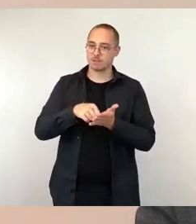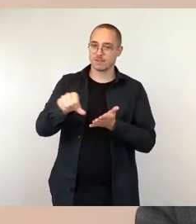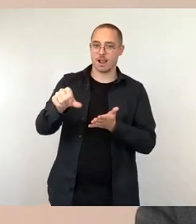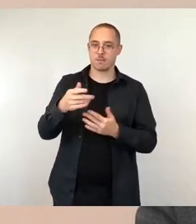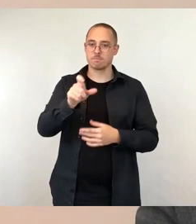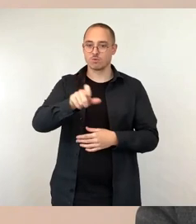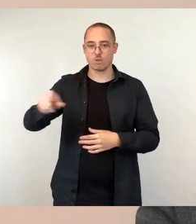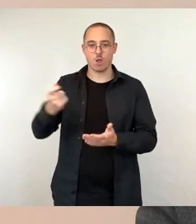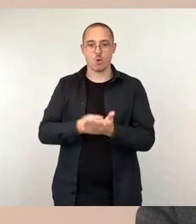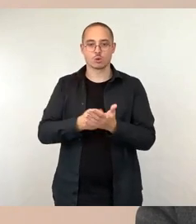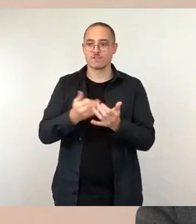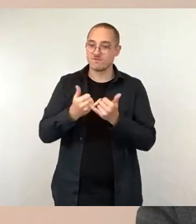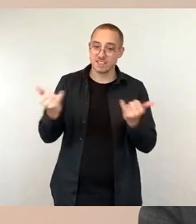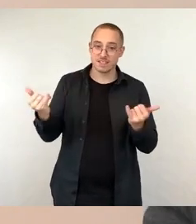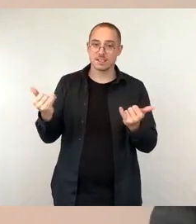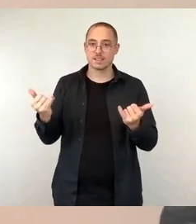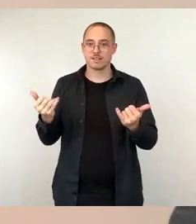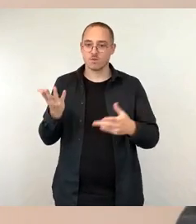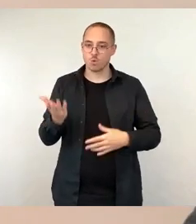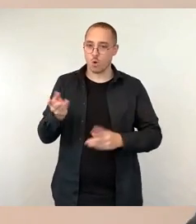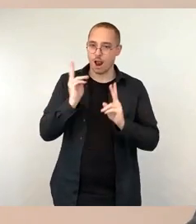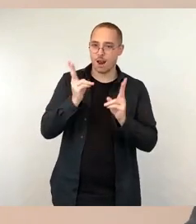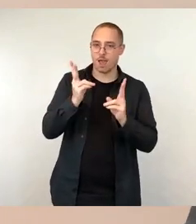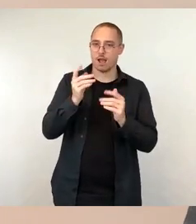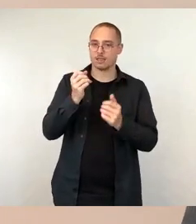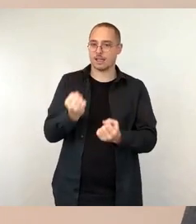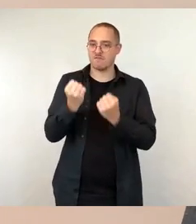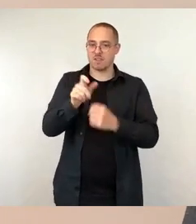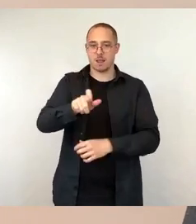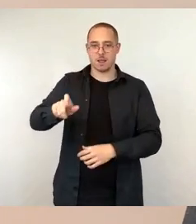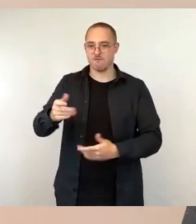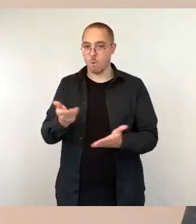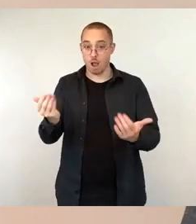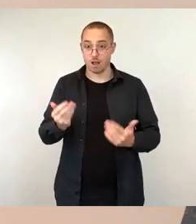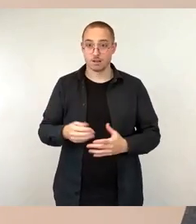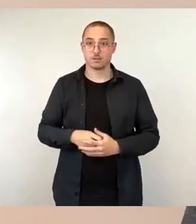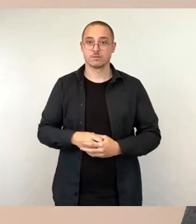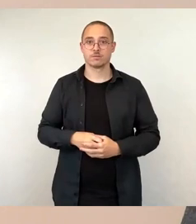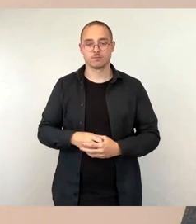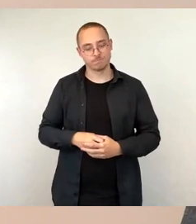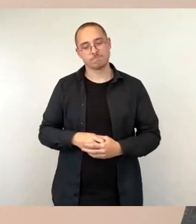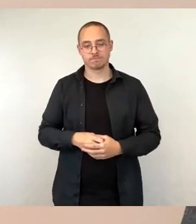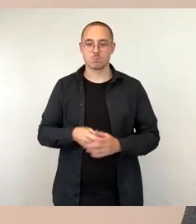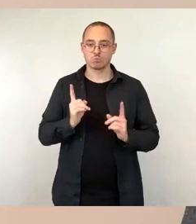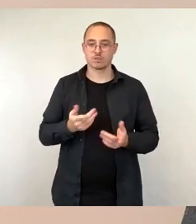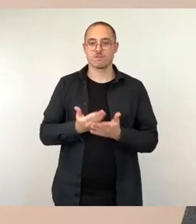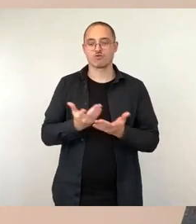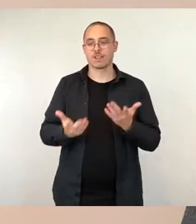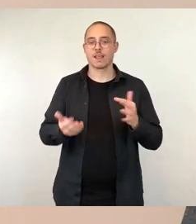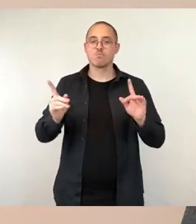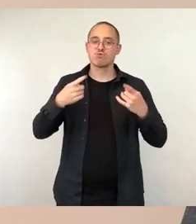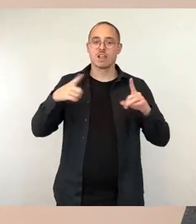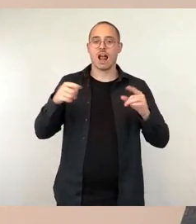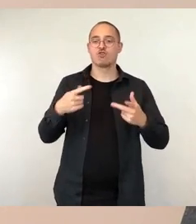Honorarlehrkräften zieht eine Reduzierung von Angeboten in den Bereichen musikalische Breitenbildung und Musikpflege für